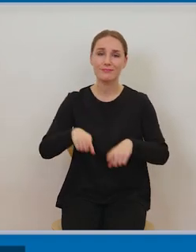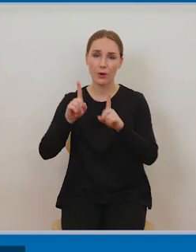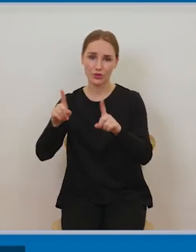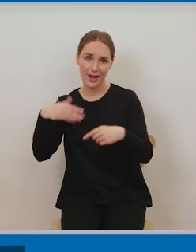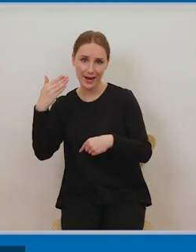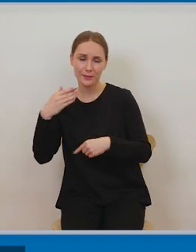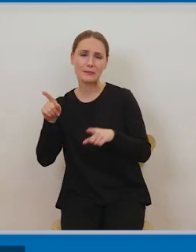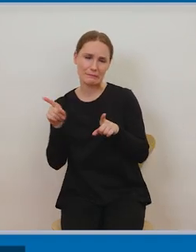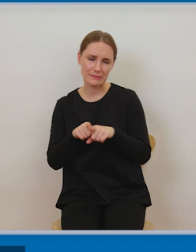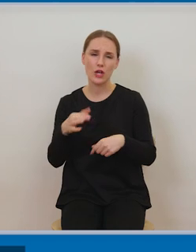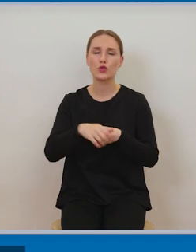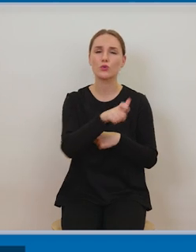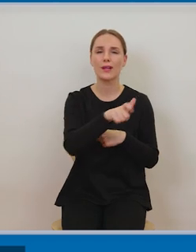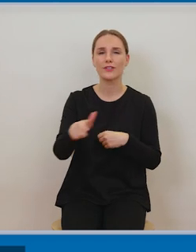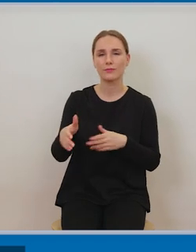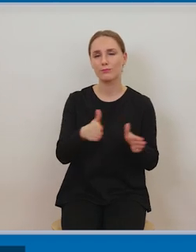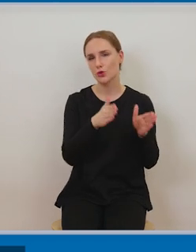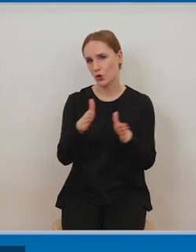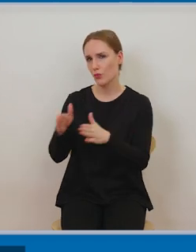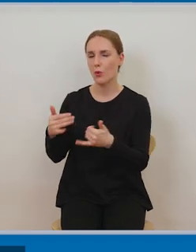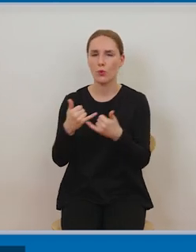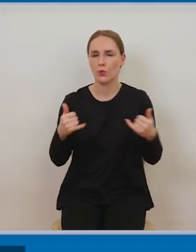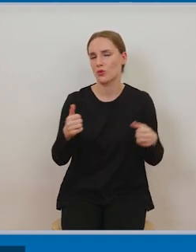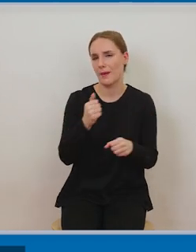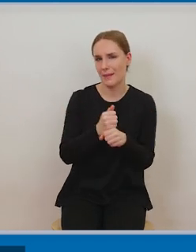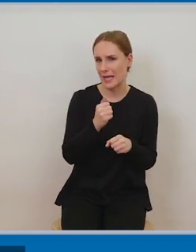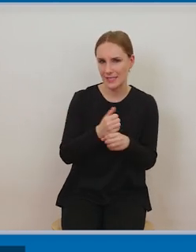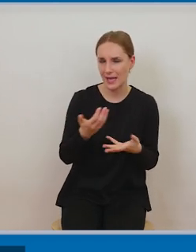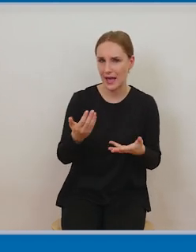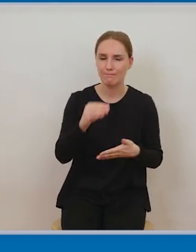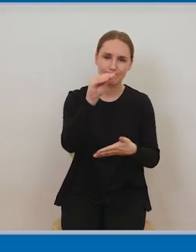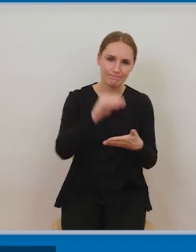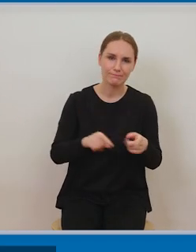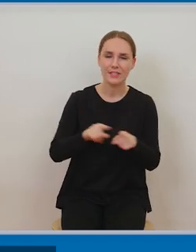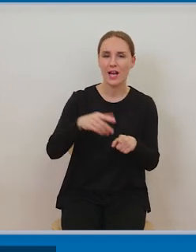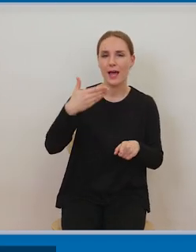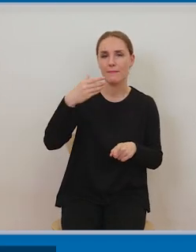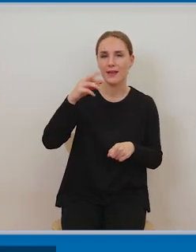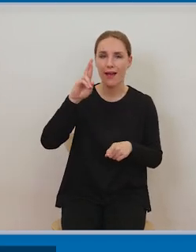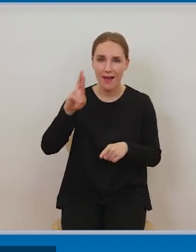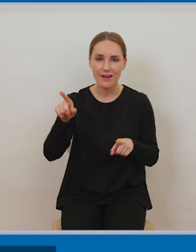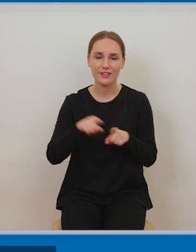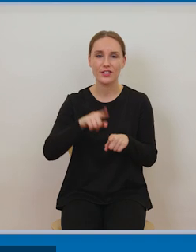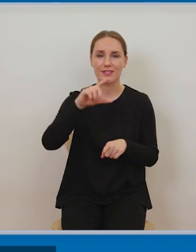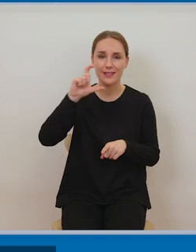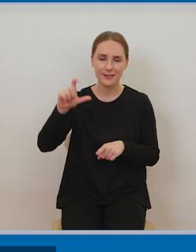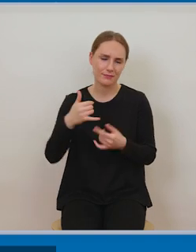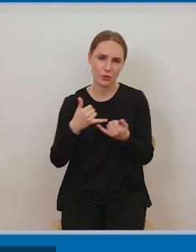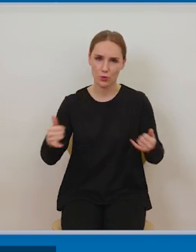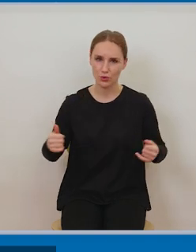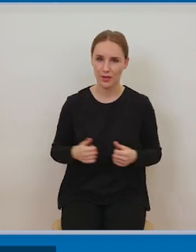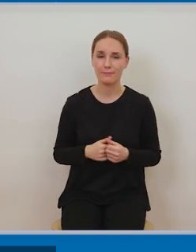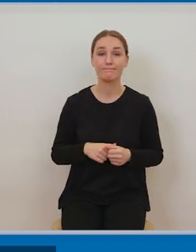forma dozwolonego użytku regulowana w art. 29 prawa autorskiego i ona ten przepis także